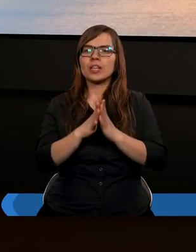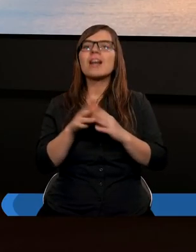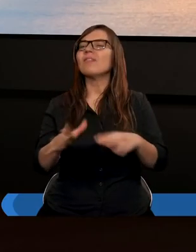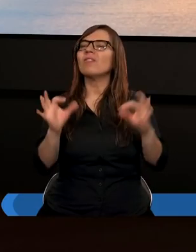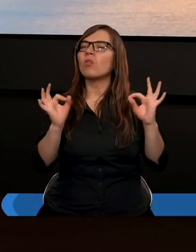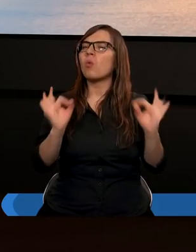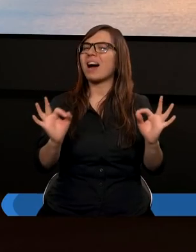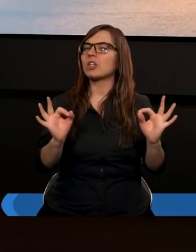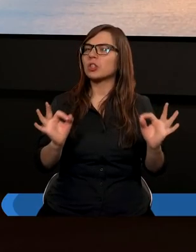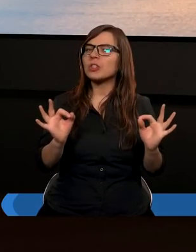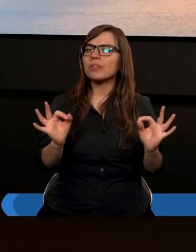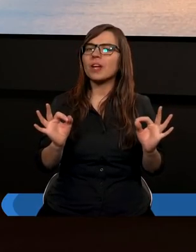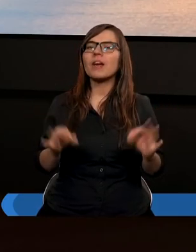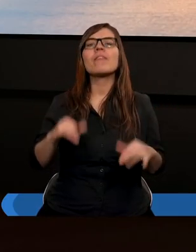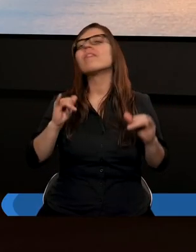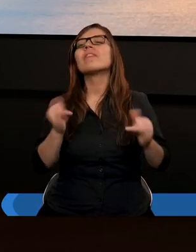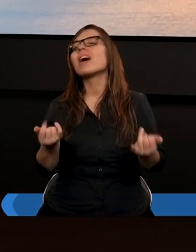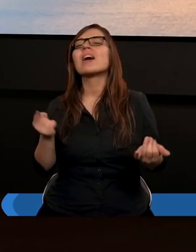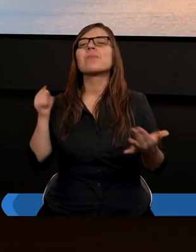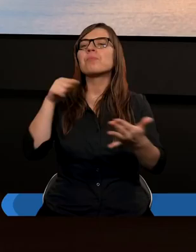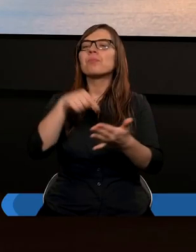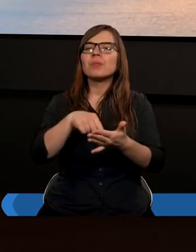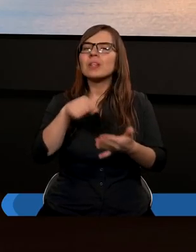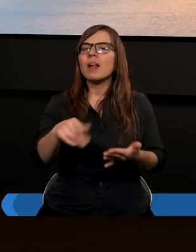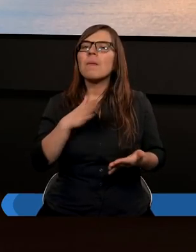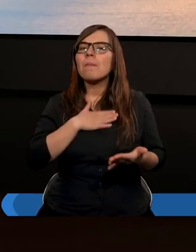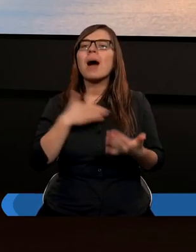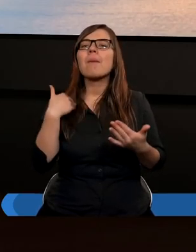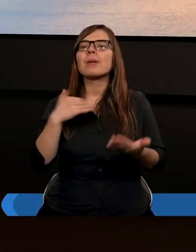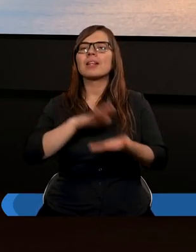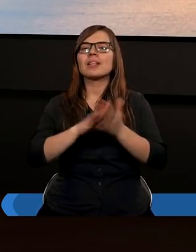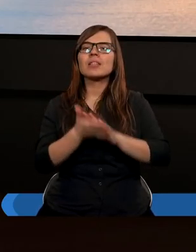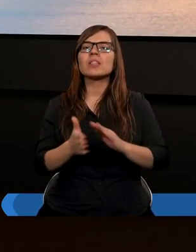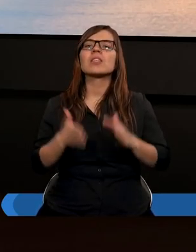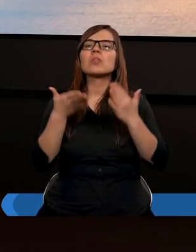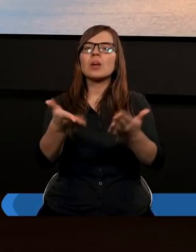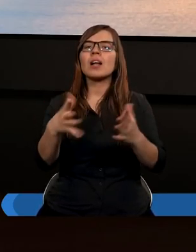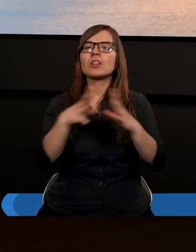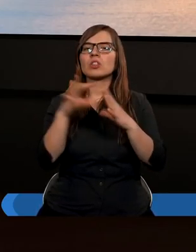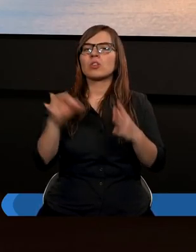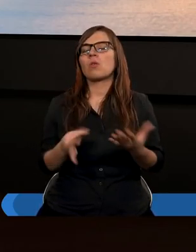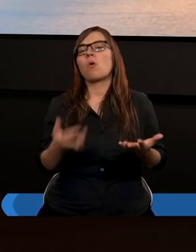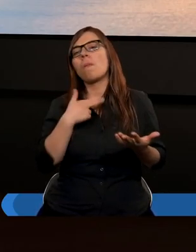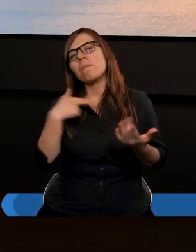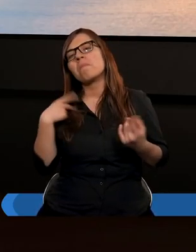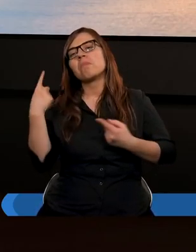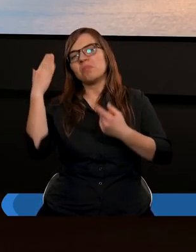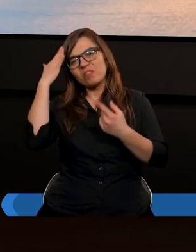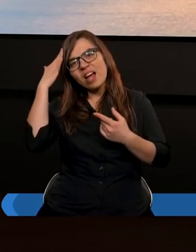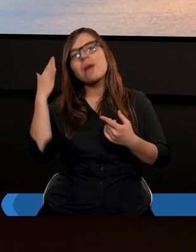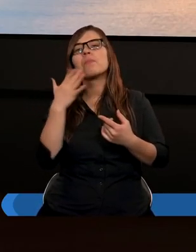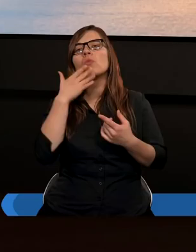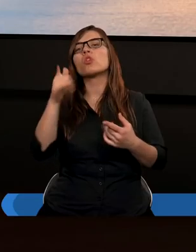w jakim celu ma być składana dziesięcina? Bo mówimy, że to jest